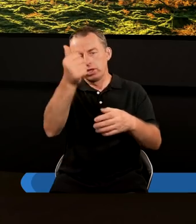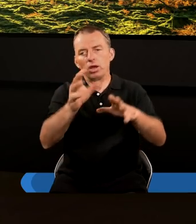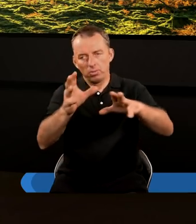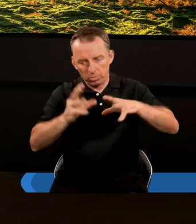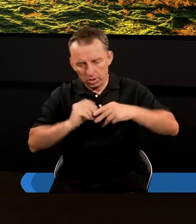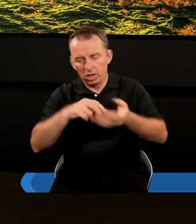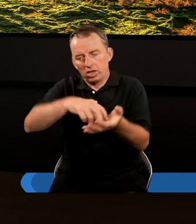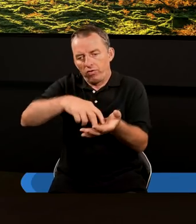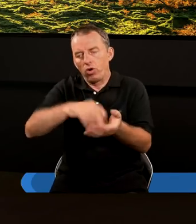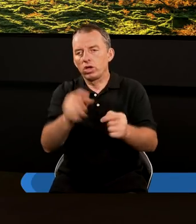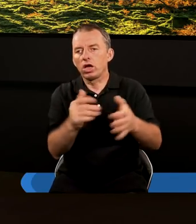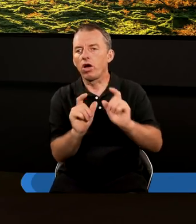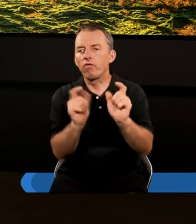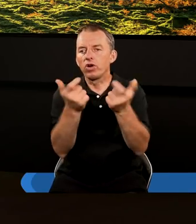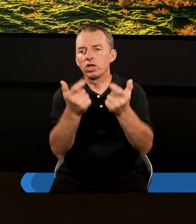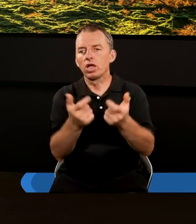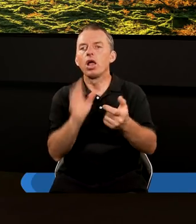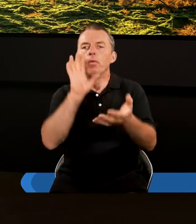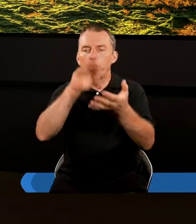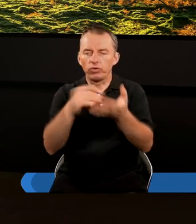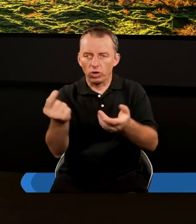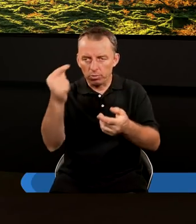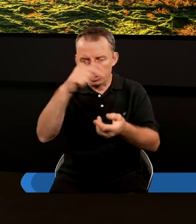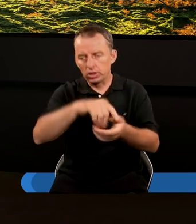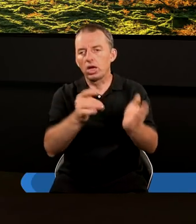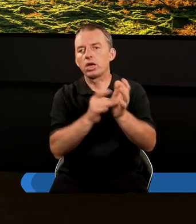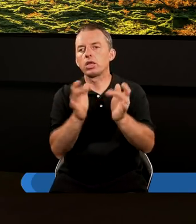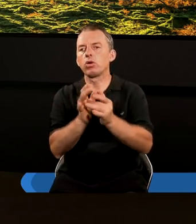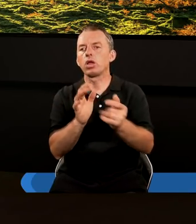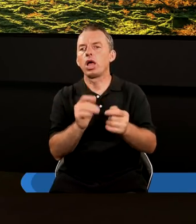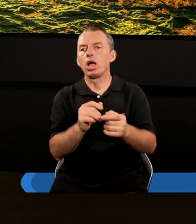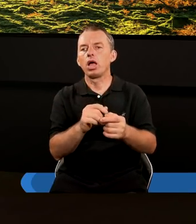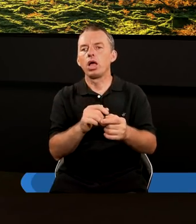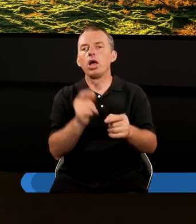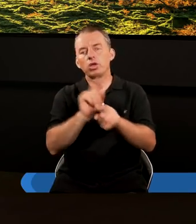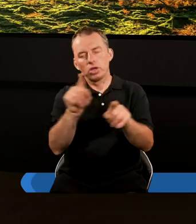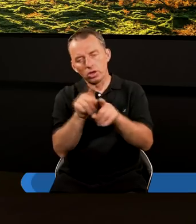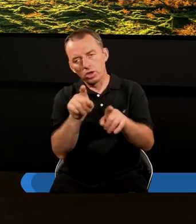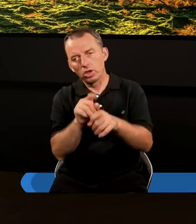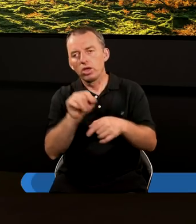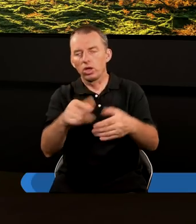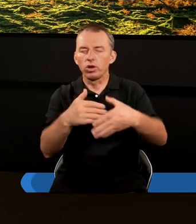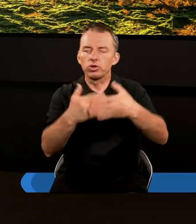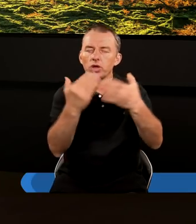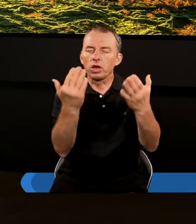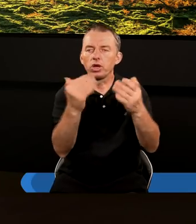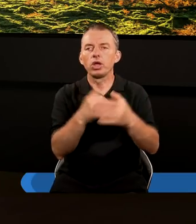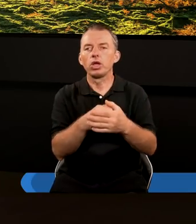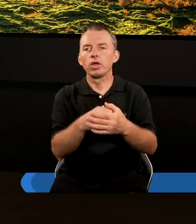przejmuje trwoga tego wydarzenia, trwoga powtórnego przyjścia Chrystusa, ale jednocześnie jest to dzień,